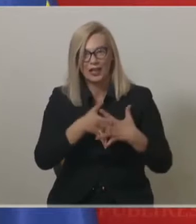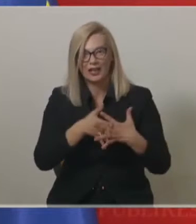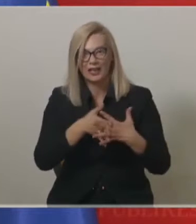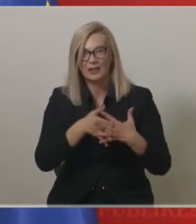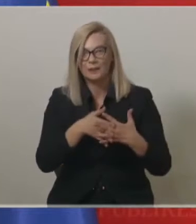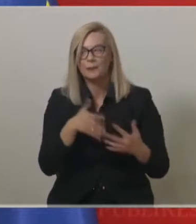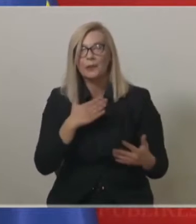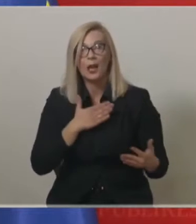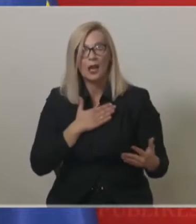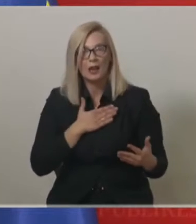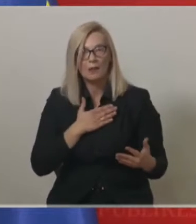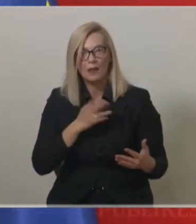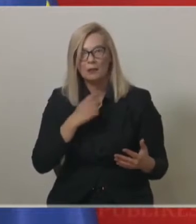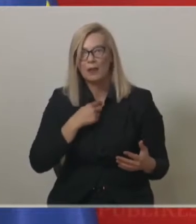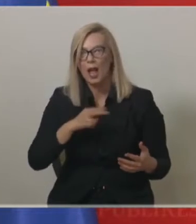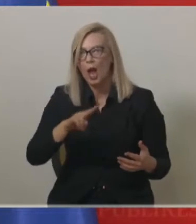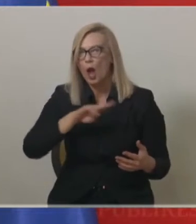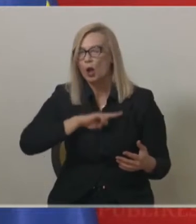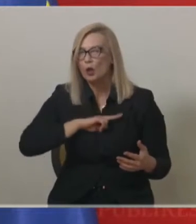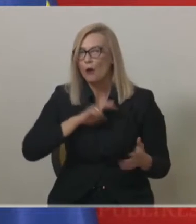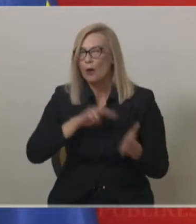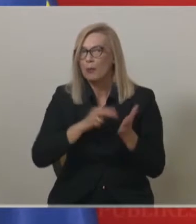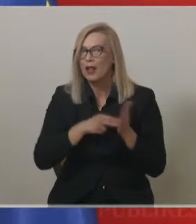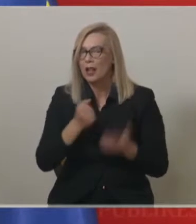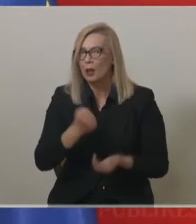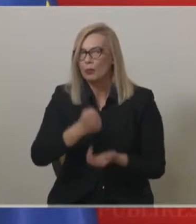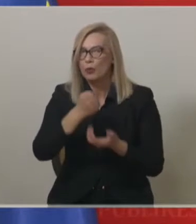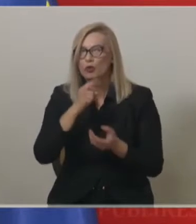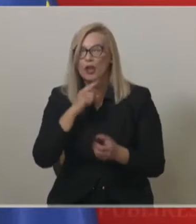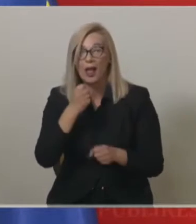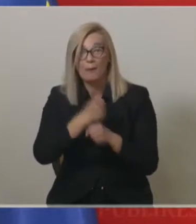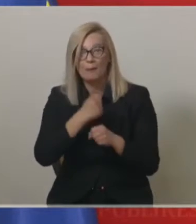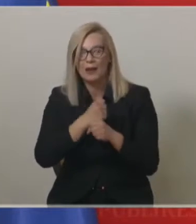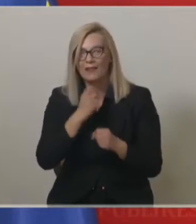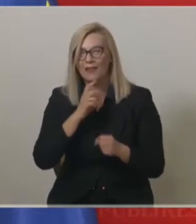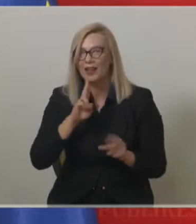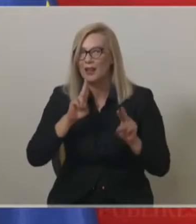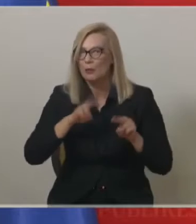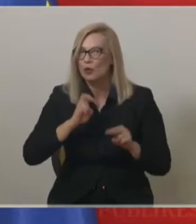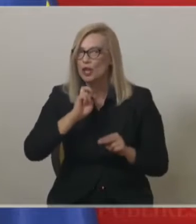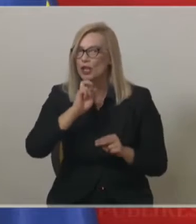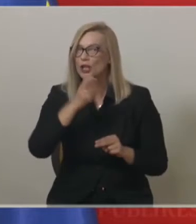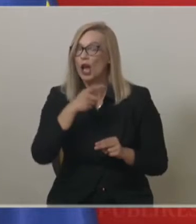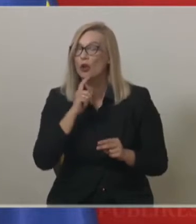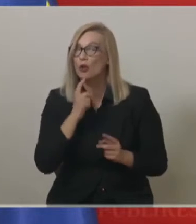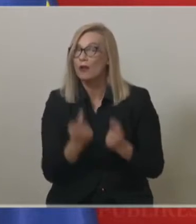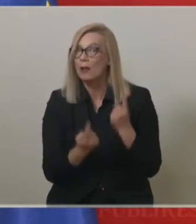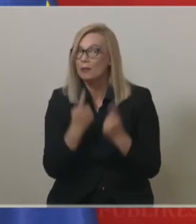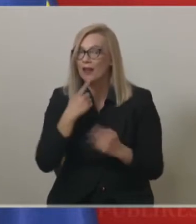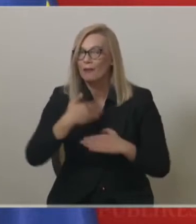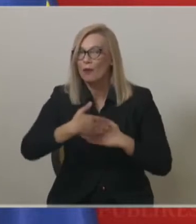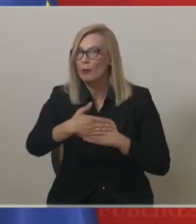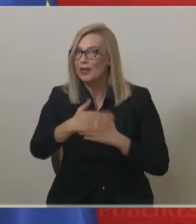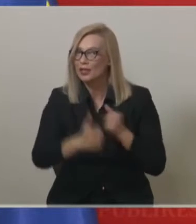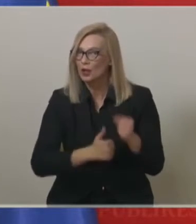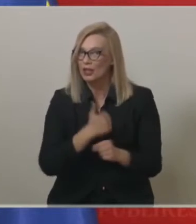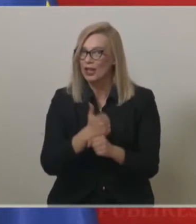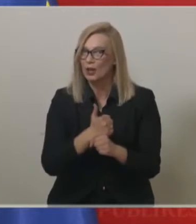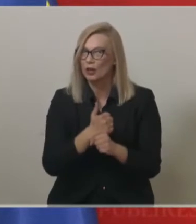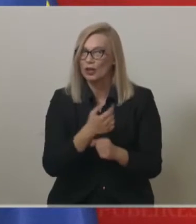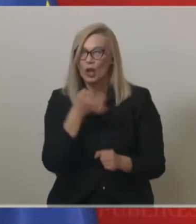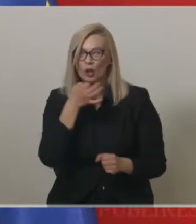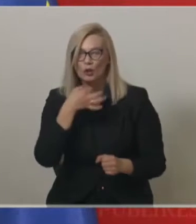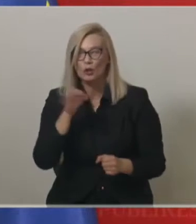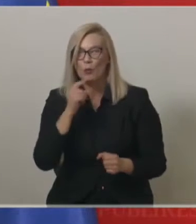Имаме одговорно планиран буджет, кроен за да одговори на предизвиците во предстојната година. Со